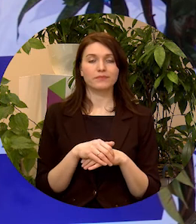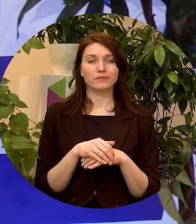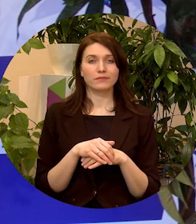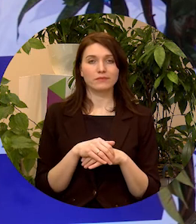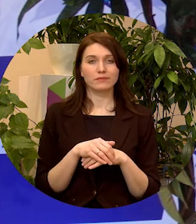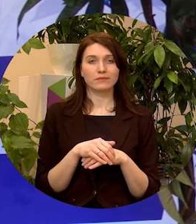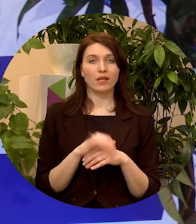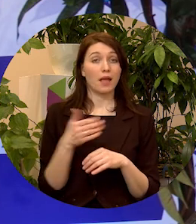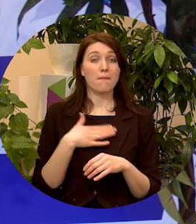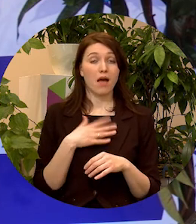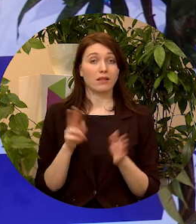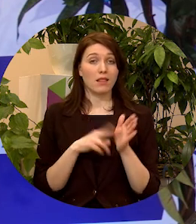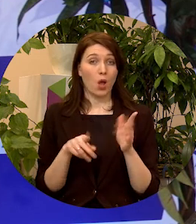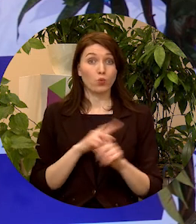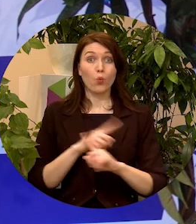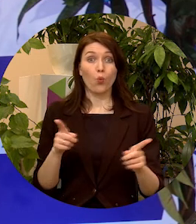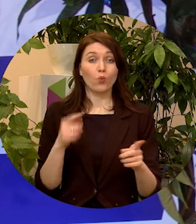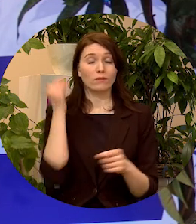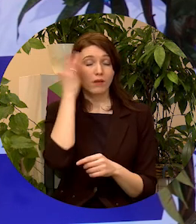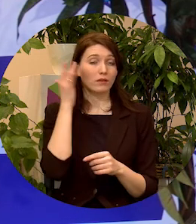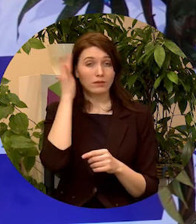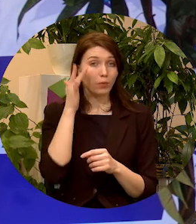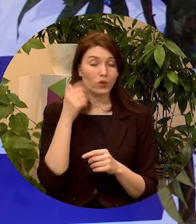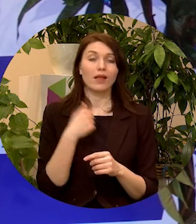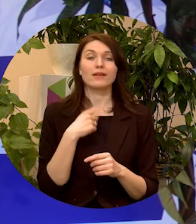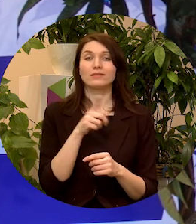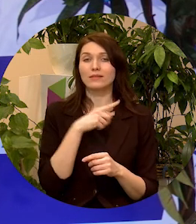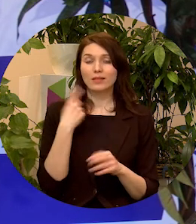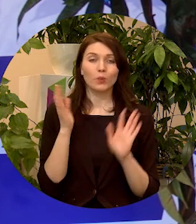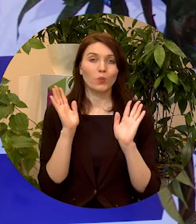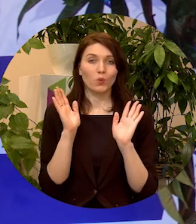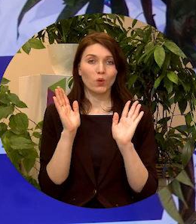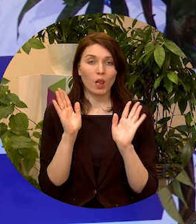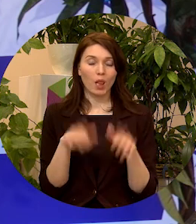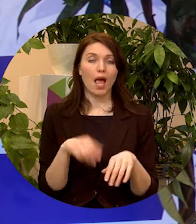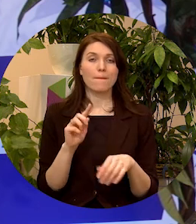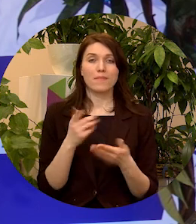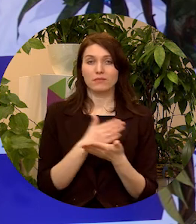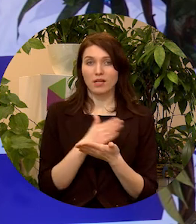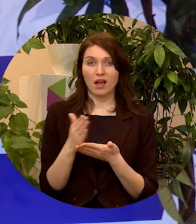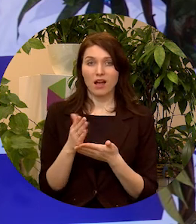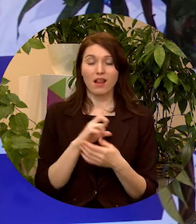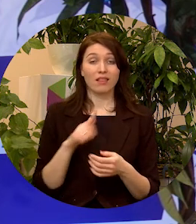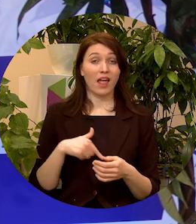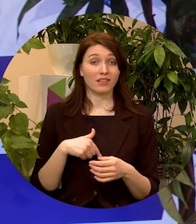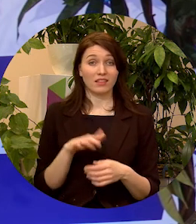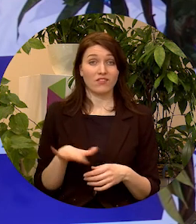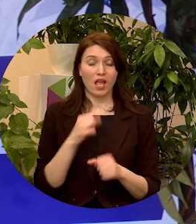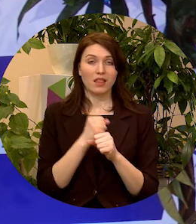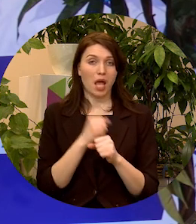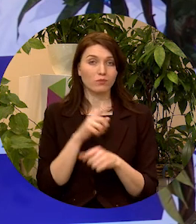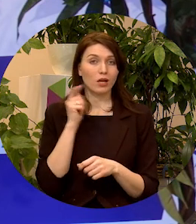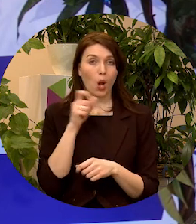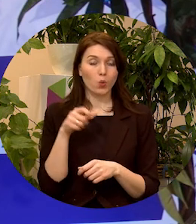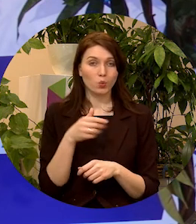man ir ļauts tā uzreiz pasapņot, tad es gribētu, lai pirmkārt Latvijā darbs ar